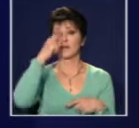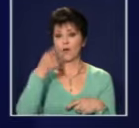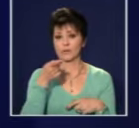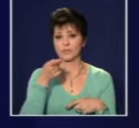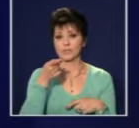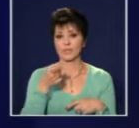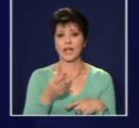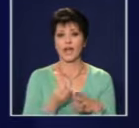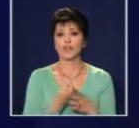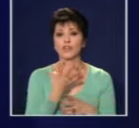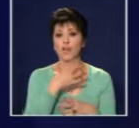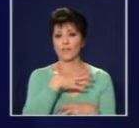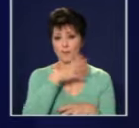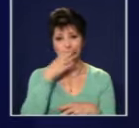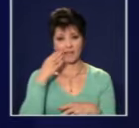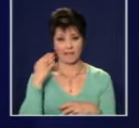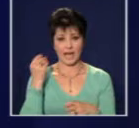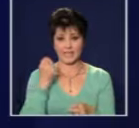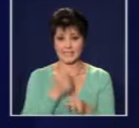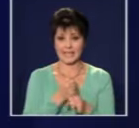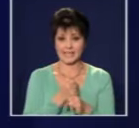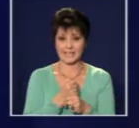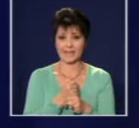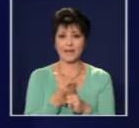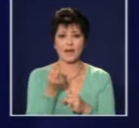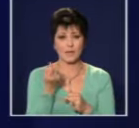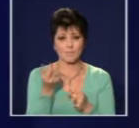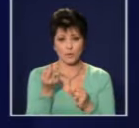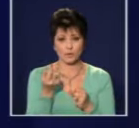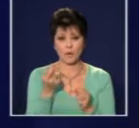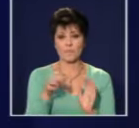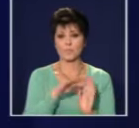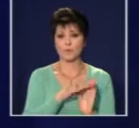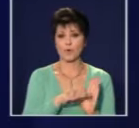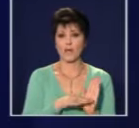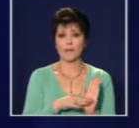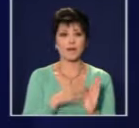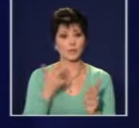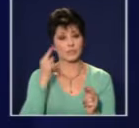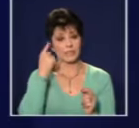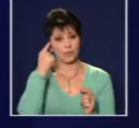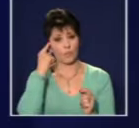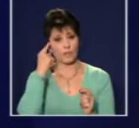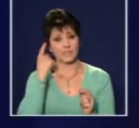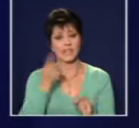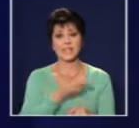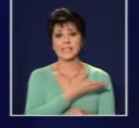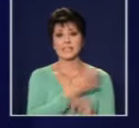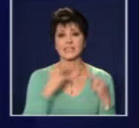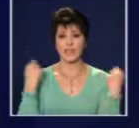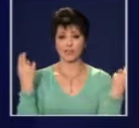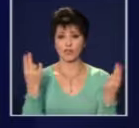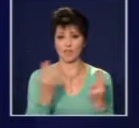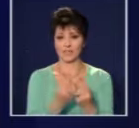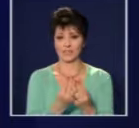сме направили. Но България създала изключително подробна и детална програма, съобразена с всички световни норми и средства има за